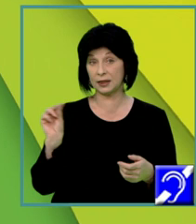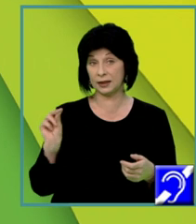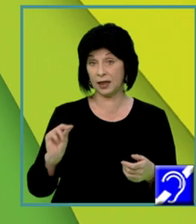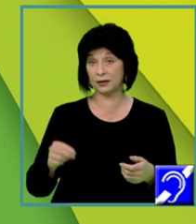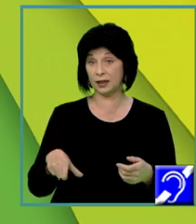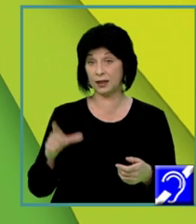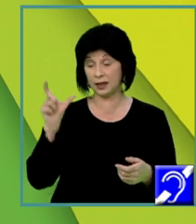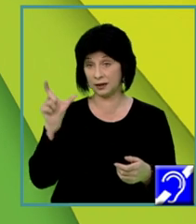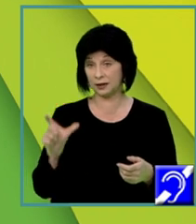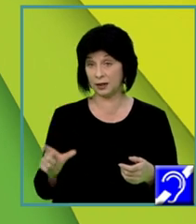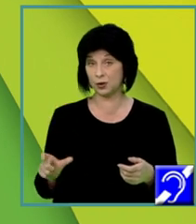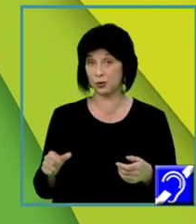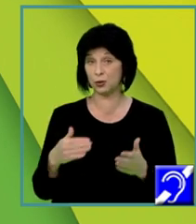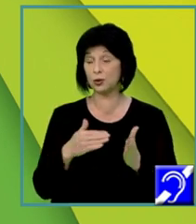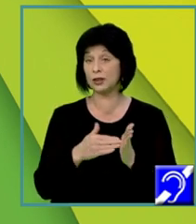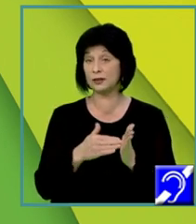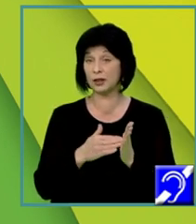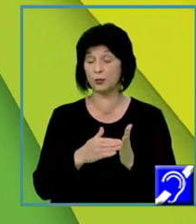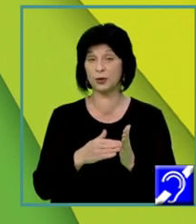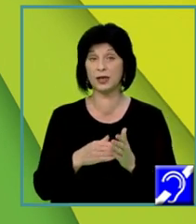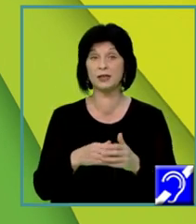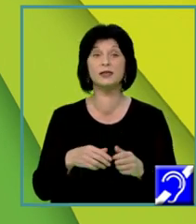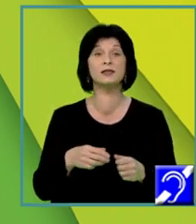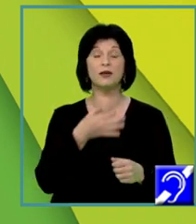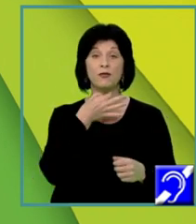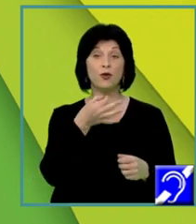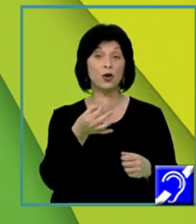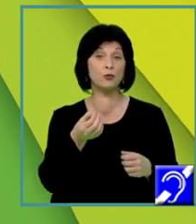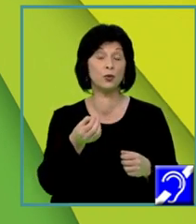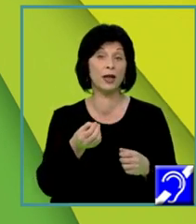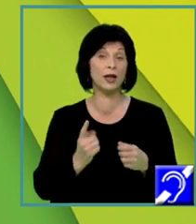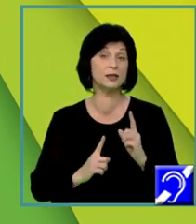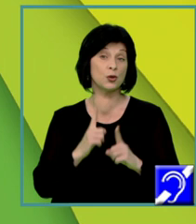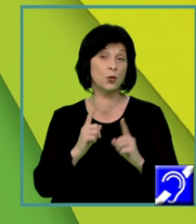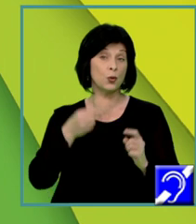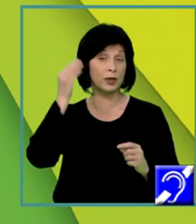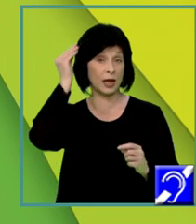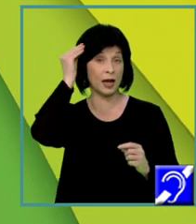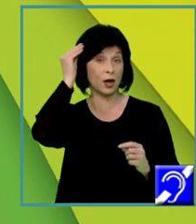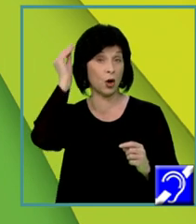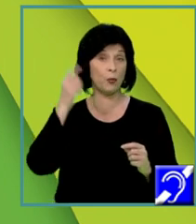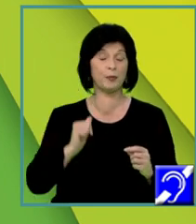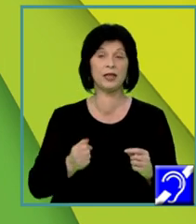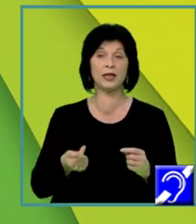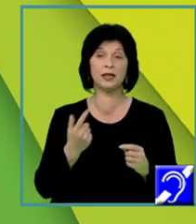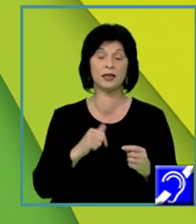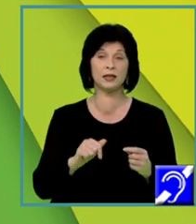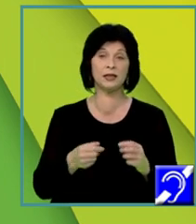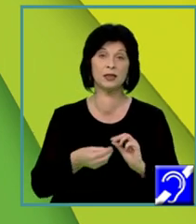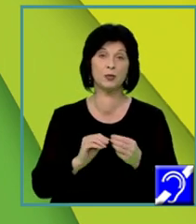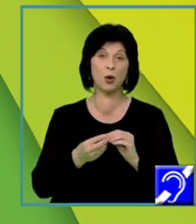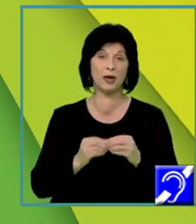anumite repere. Formularea unei opinii față de problematica pusă în discuție, utilizarea corectă a